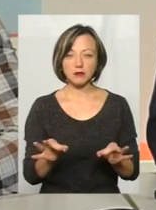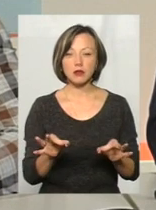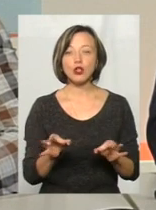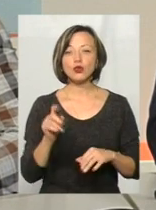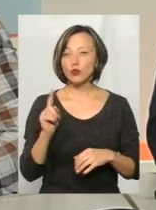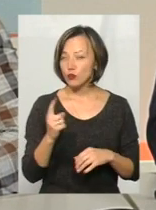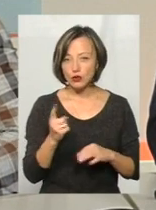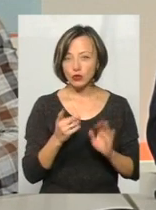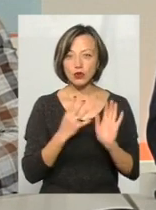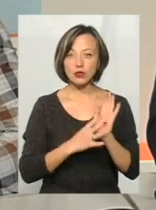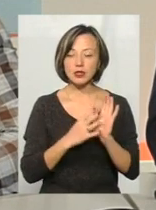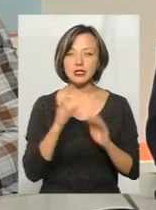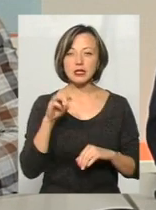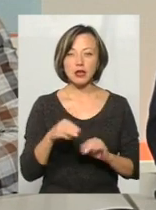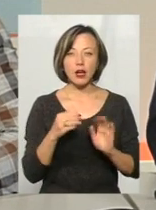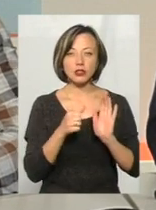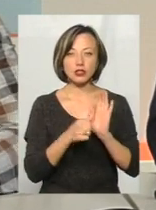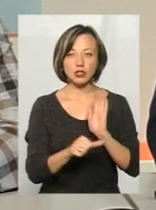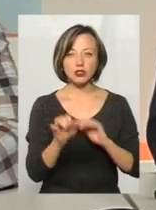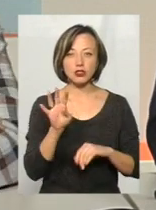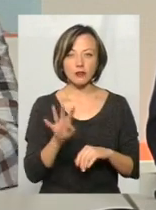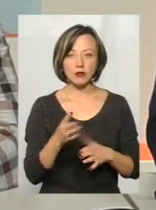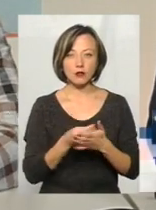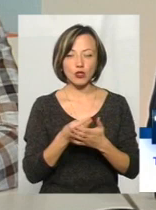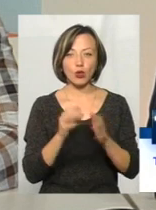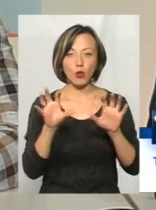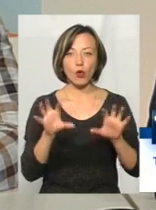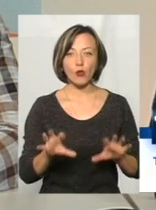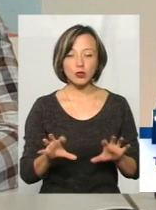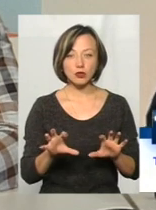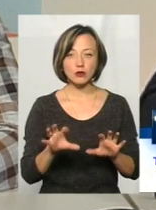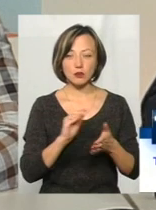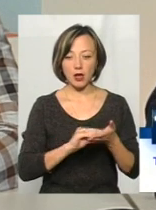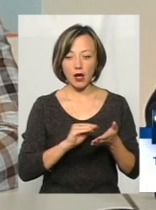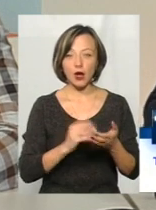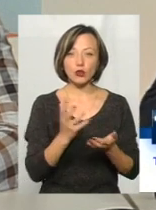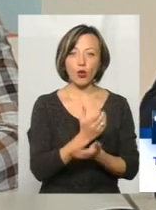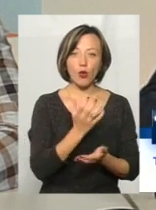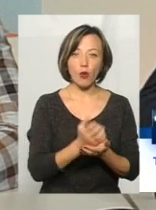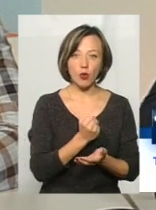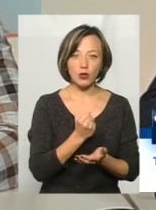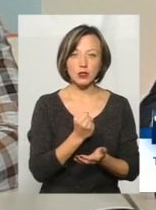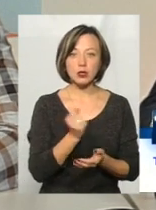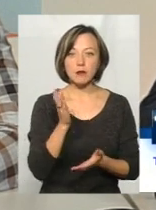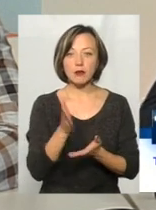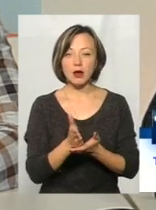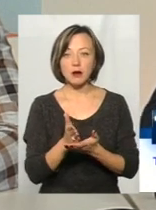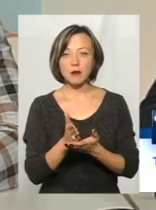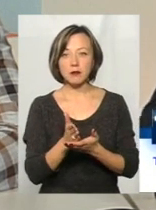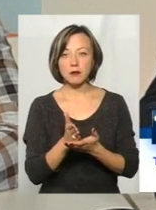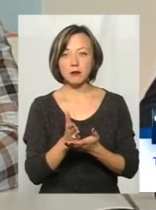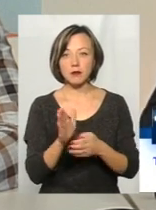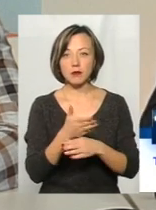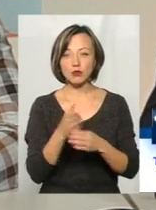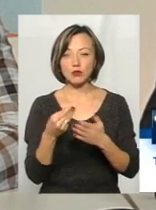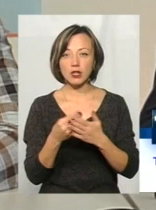тому що стаття 64, я перепрошую, бюджетного кодексу говорить, доходи, прямі міжбюджетні відносини